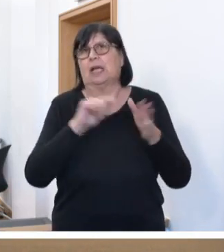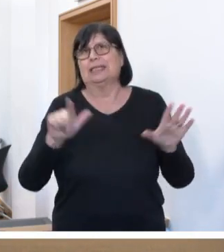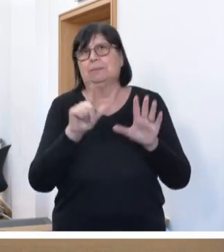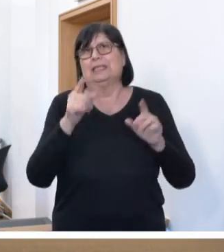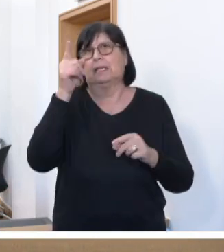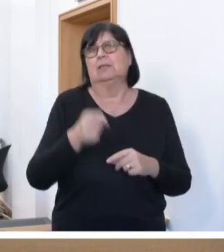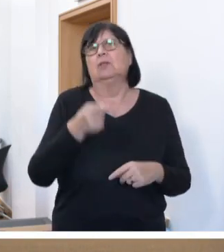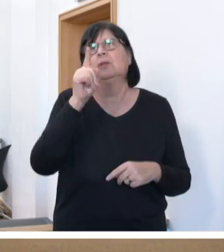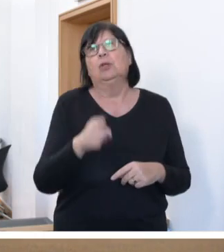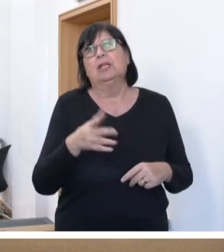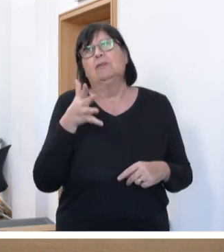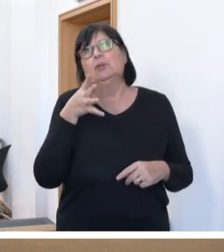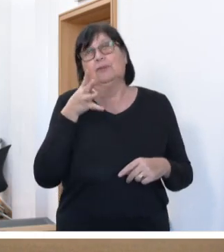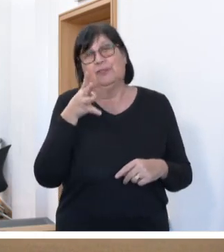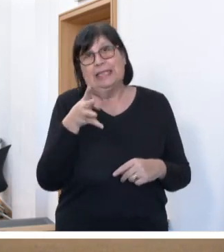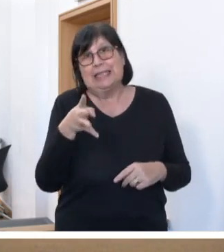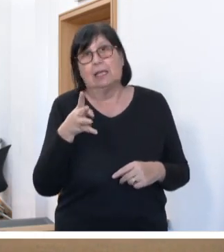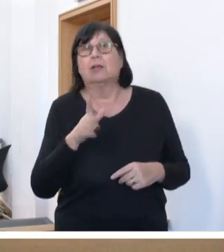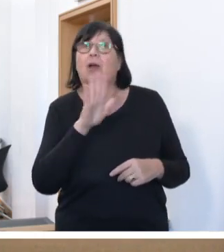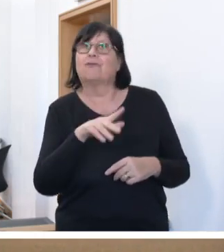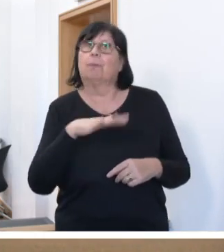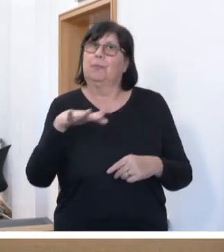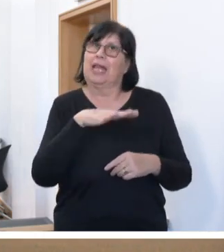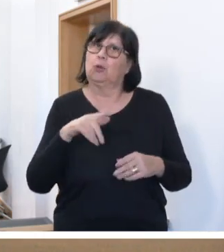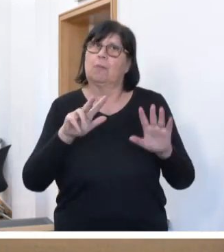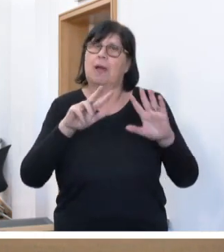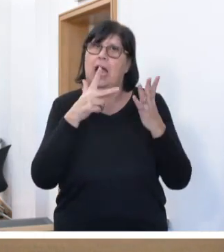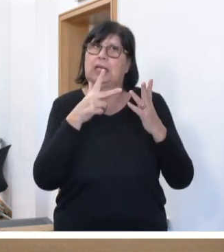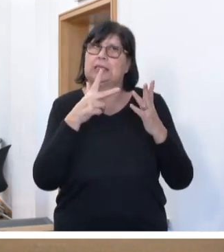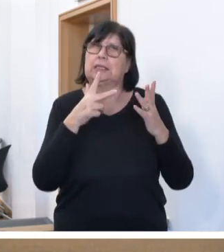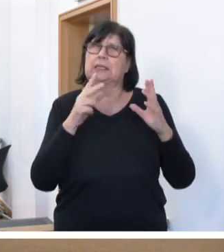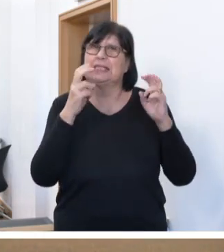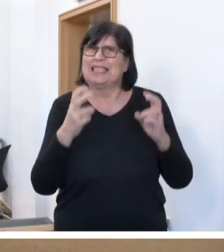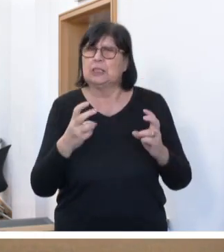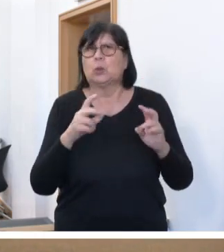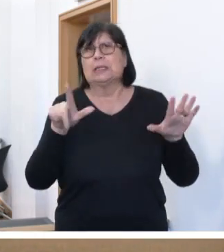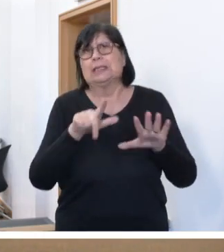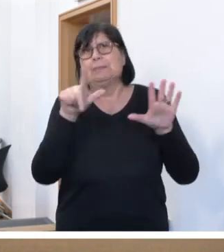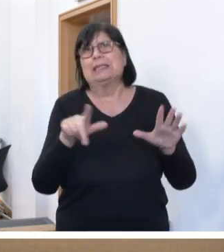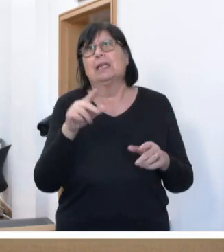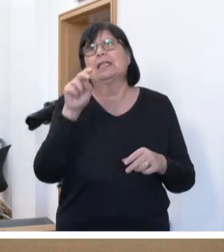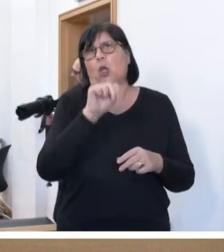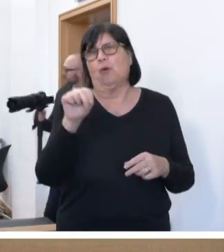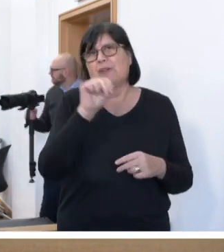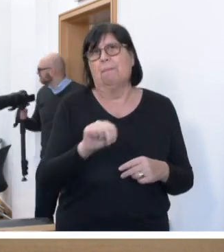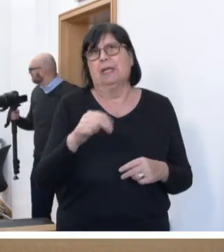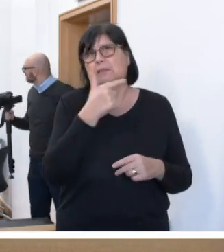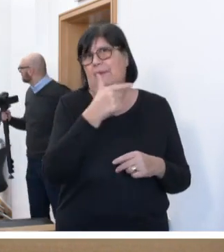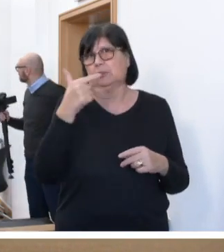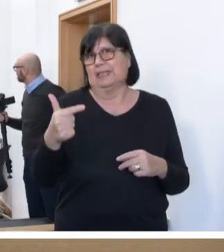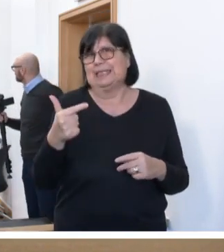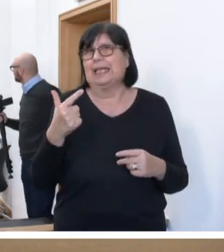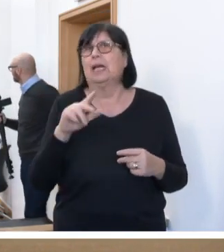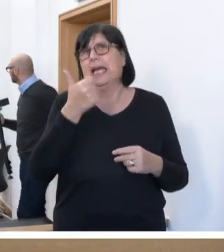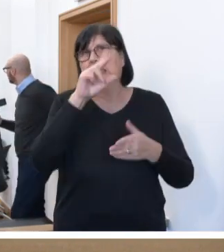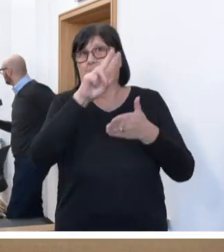-145 wurde vom Plenum in seiner achten Sitzung am 17.11.2022 in